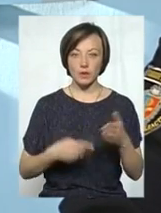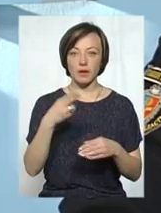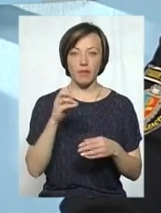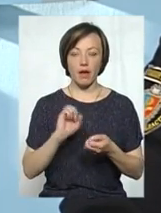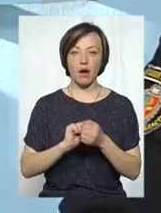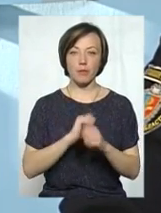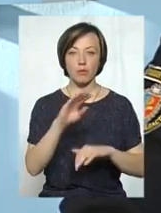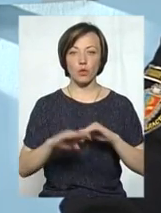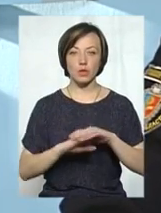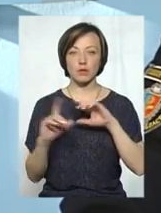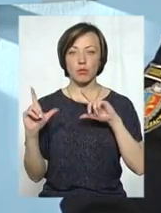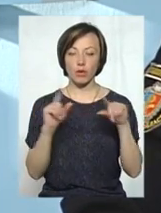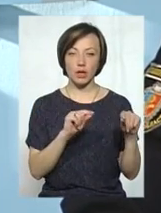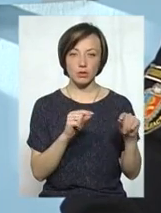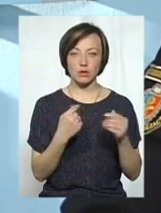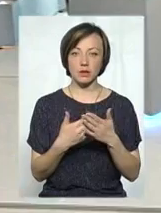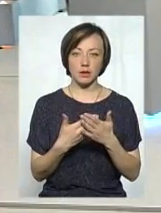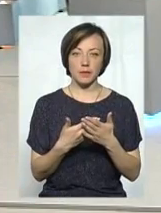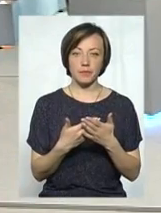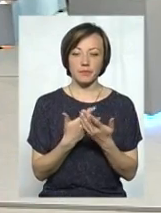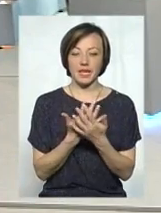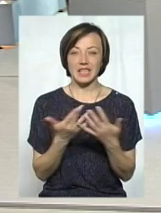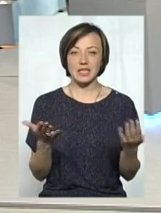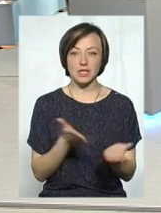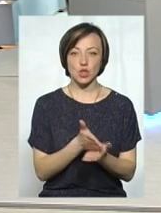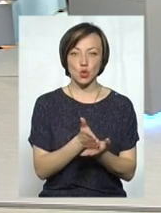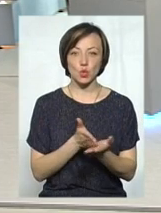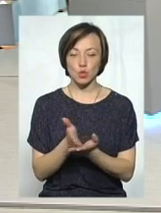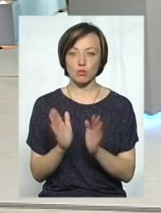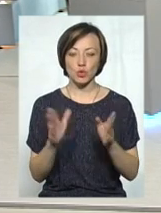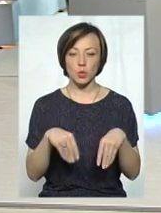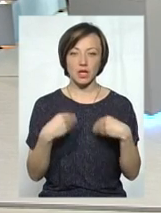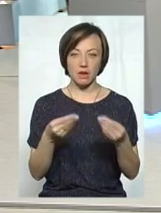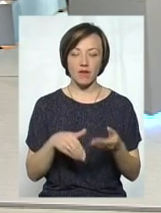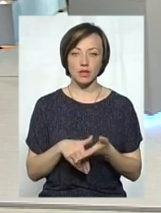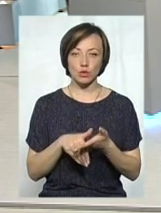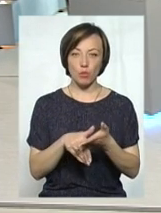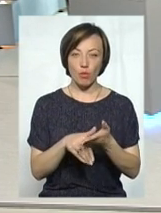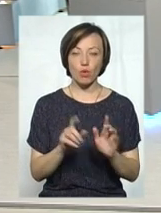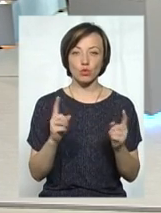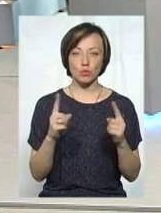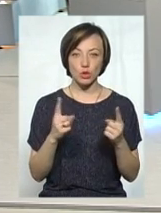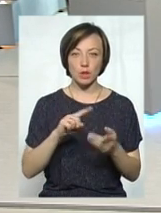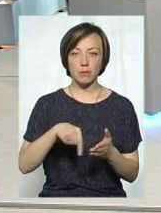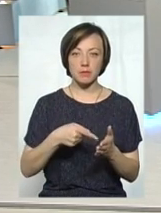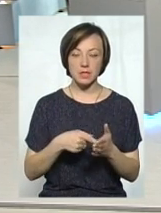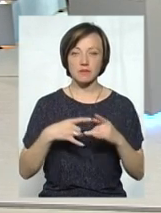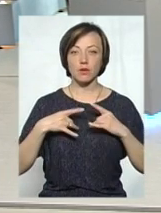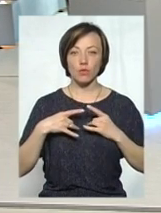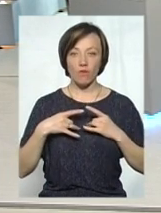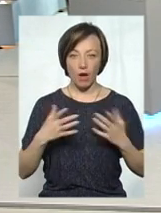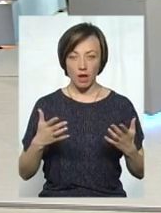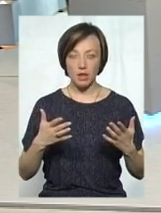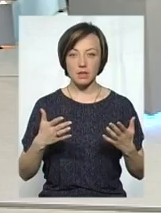'янсь-Подільський поїдуть різні служби, які будуть надавати допомогу, тому що святкування